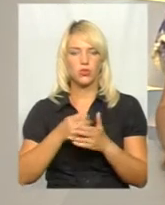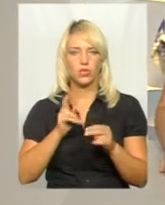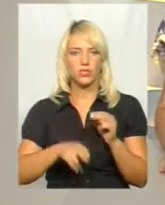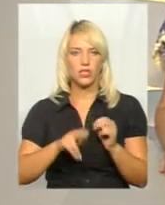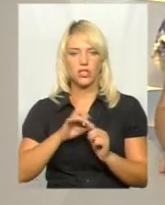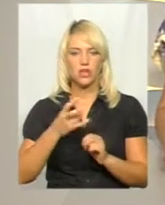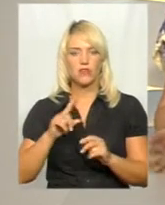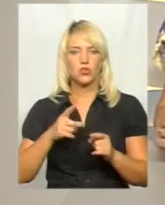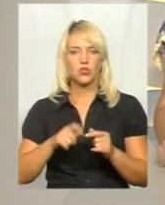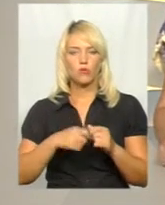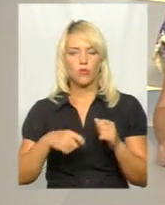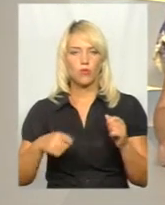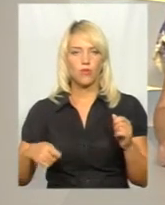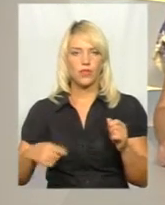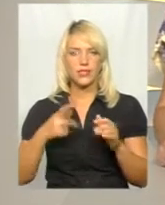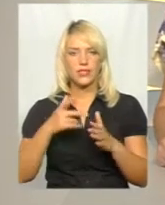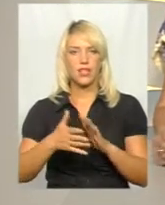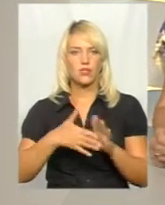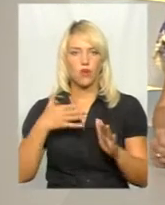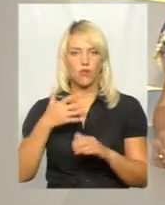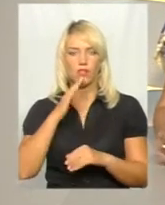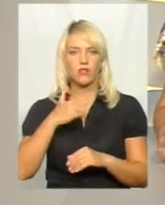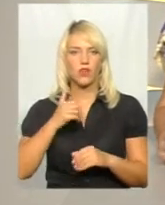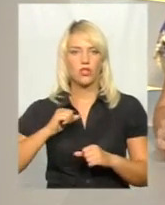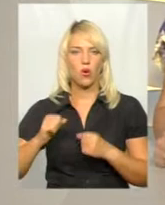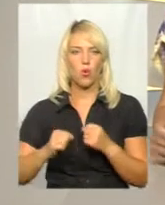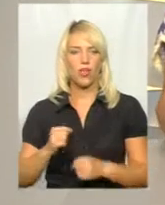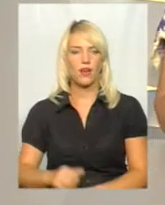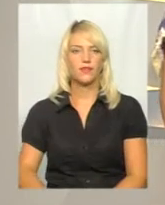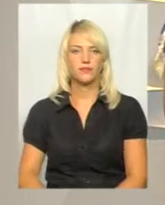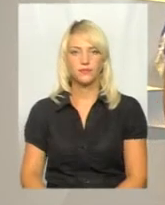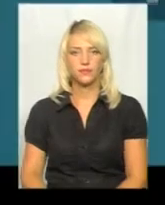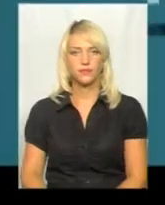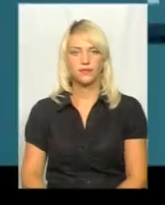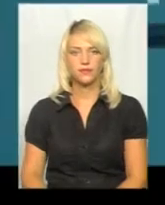уповільнились, з'ясовувала моя колега Наталія Сідова. Подивімося.